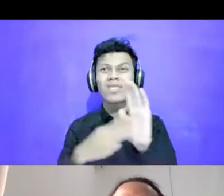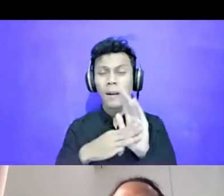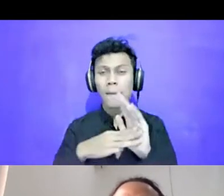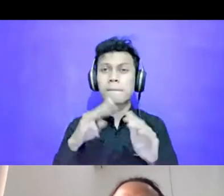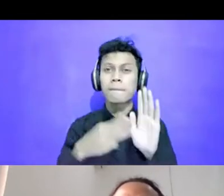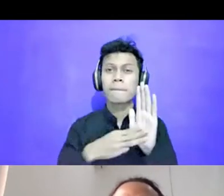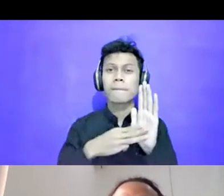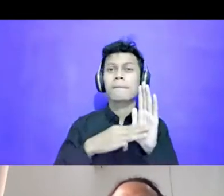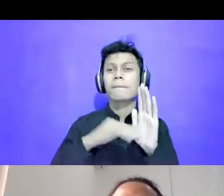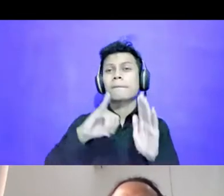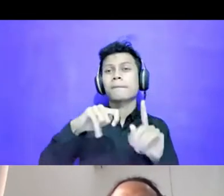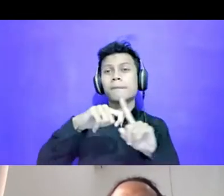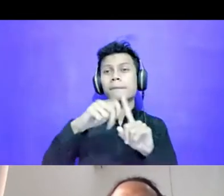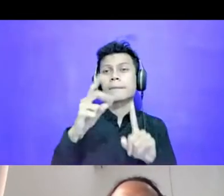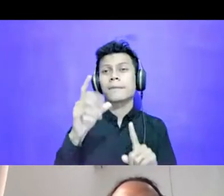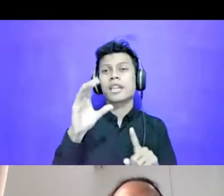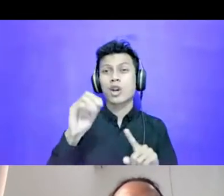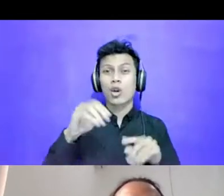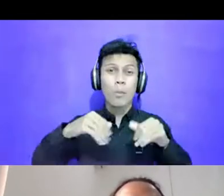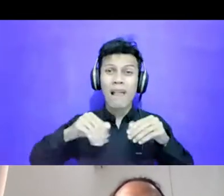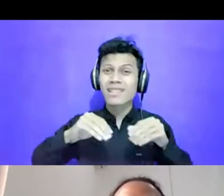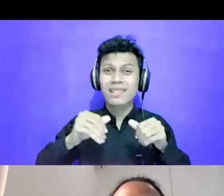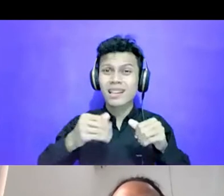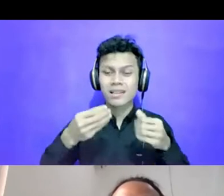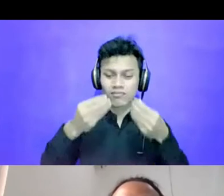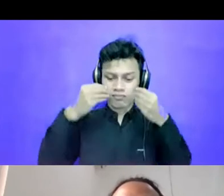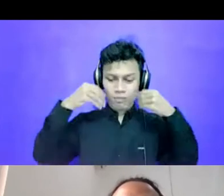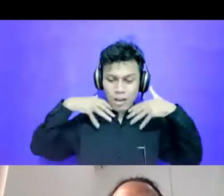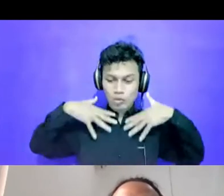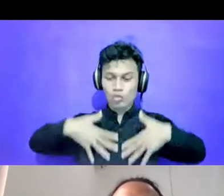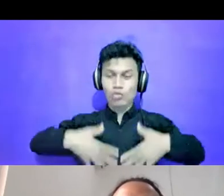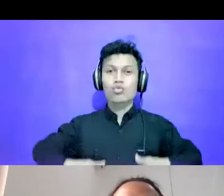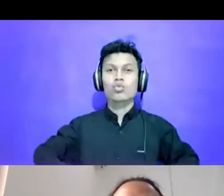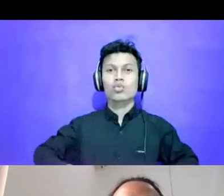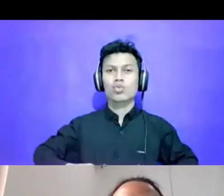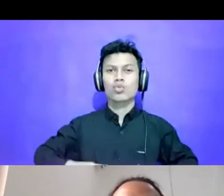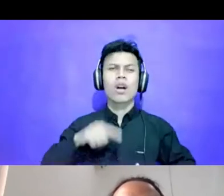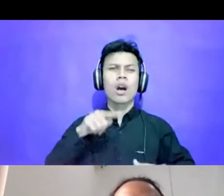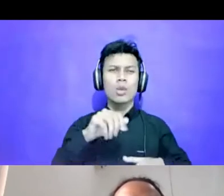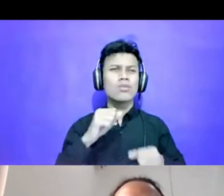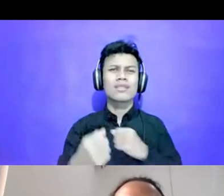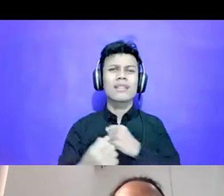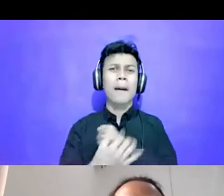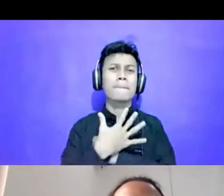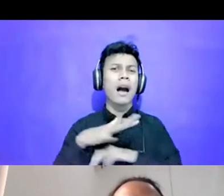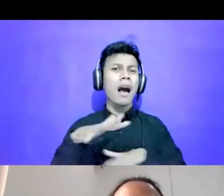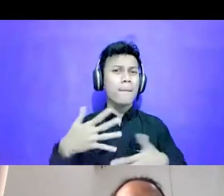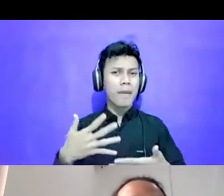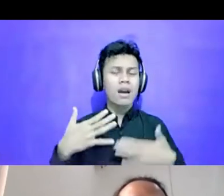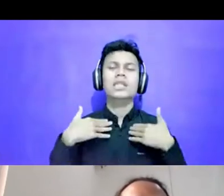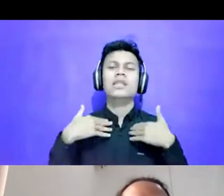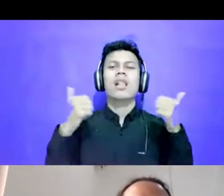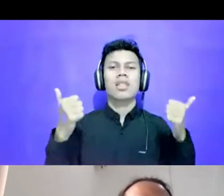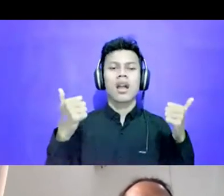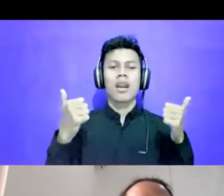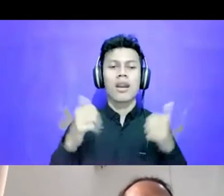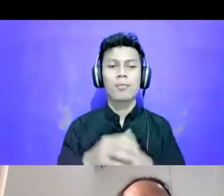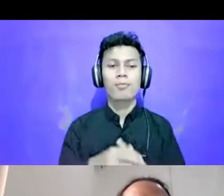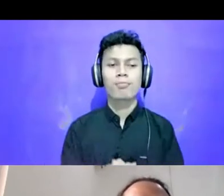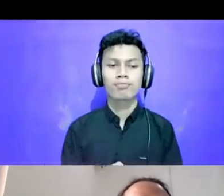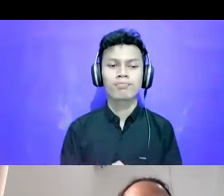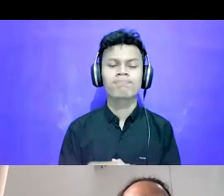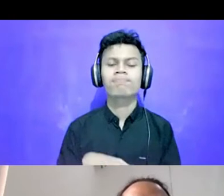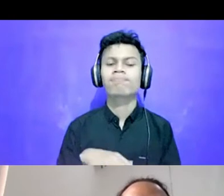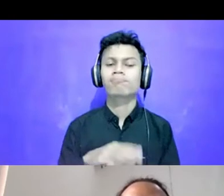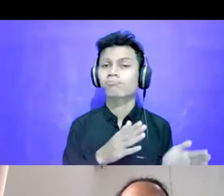Mikroplastik Yang Masuk Ke Dalam Tubuh Kita Itu Tentu Dampaknya Pada Kesehatan Kemudian Ini Juga Ada Laporan